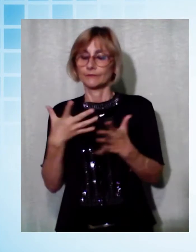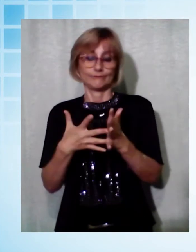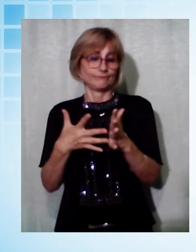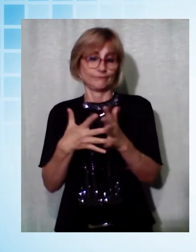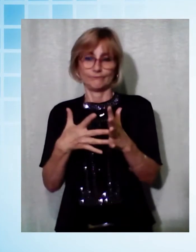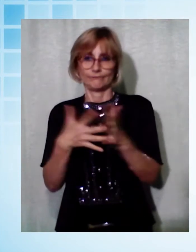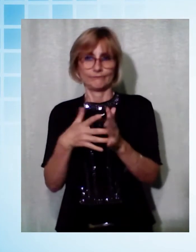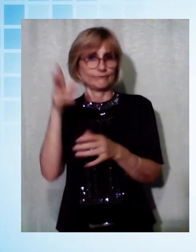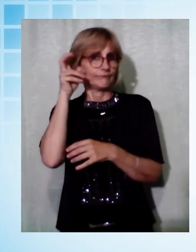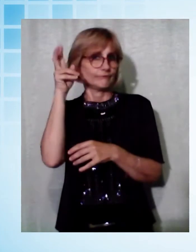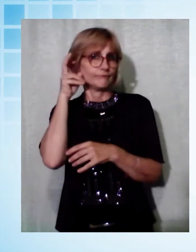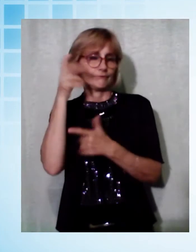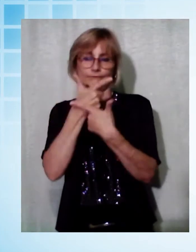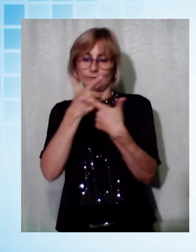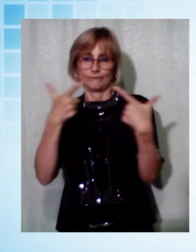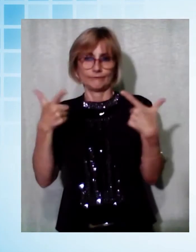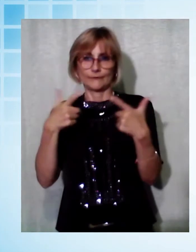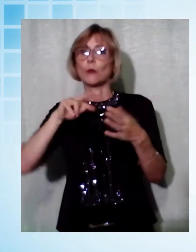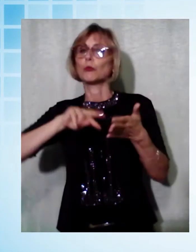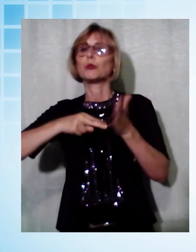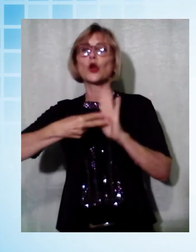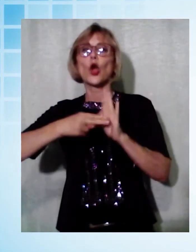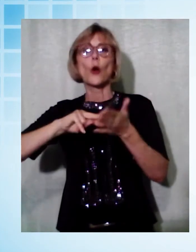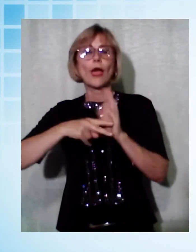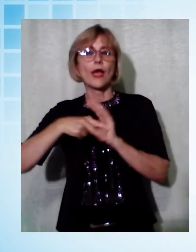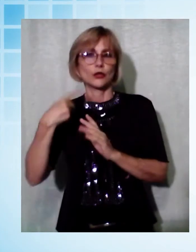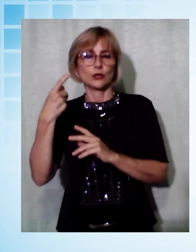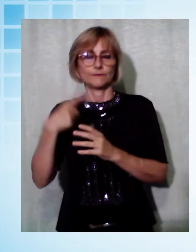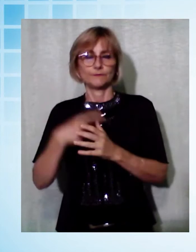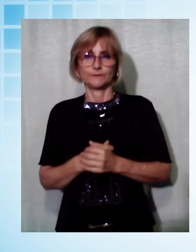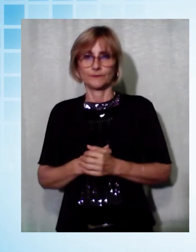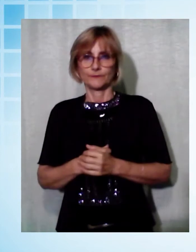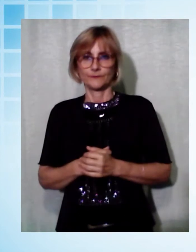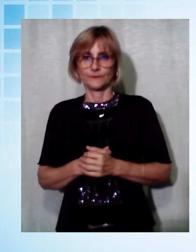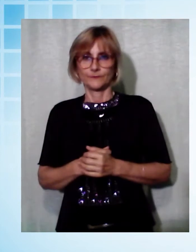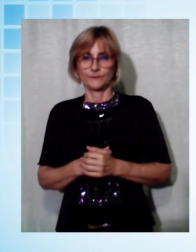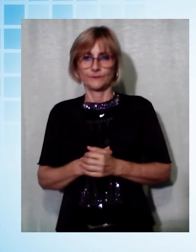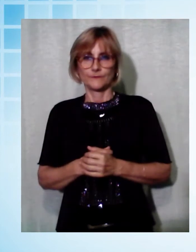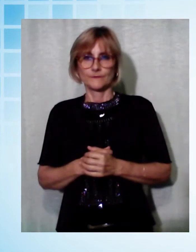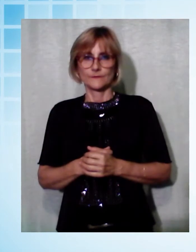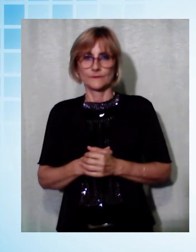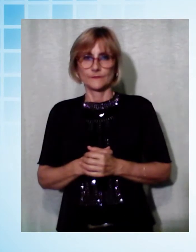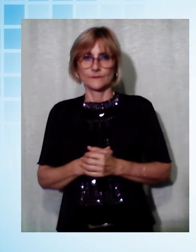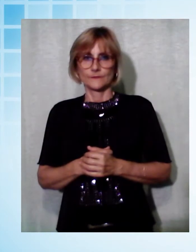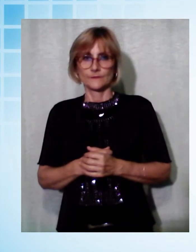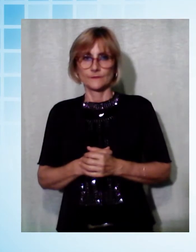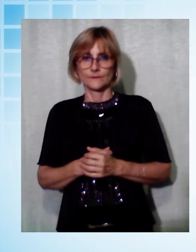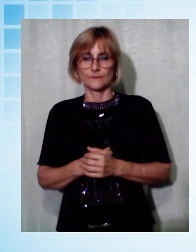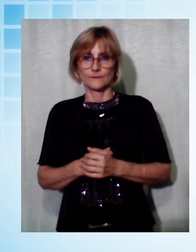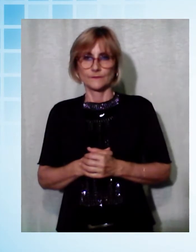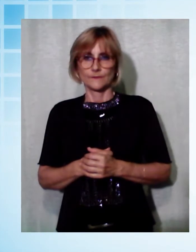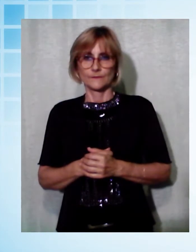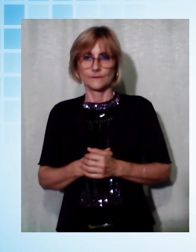Spostiamo a Pietrasanta, Comune, Regione e Ministero uniti per la fondazione che